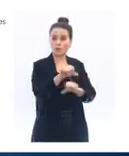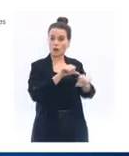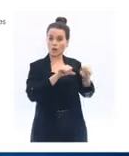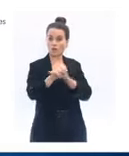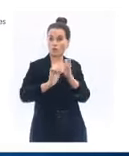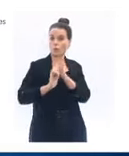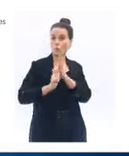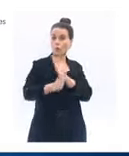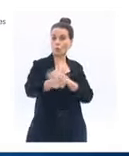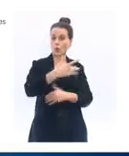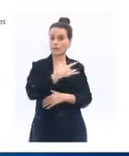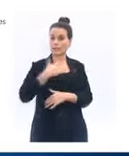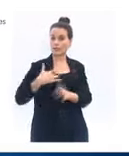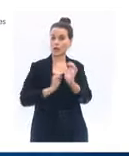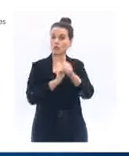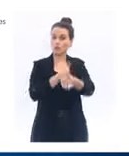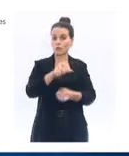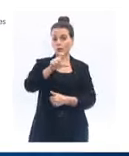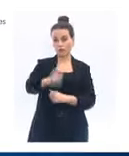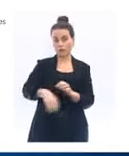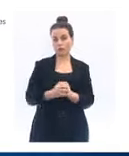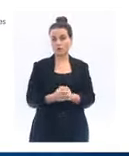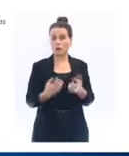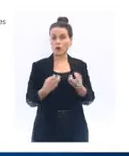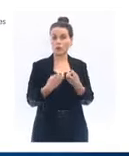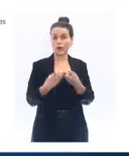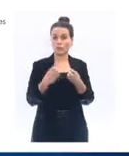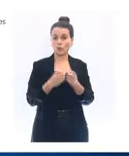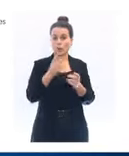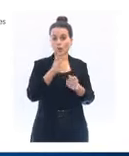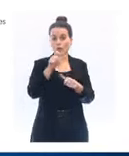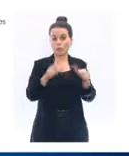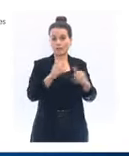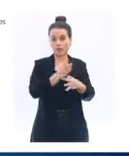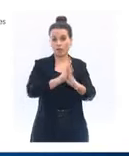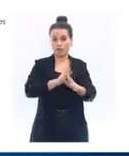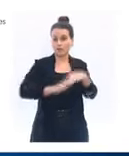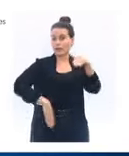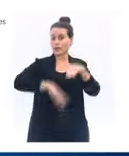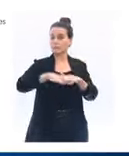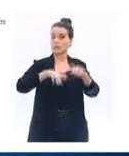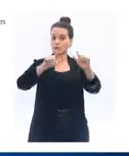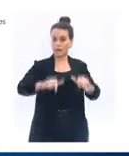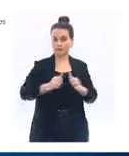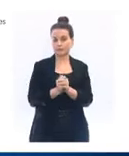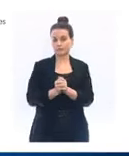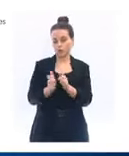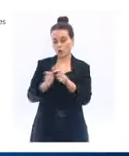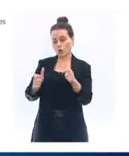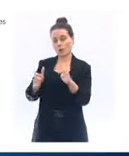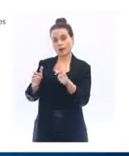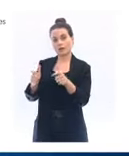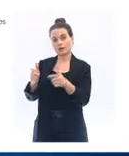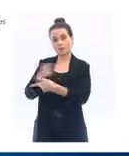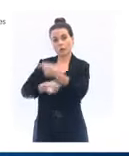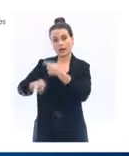sanitaires en vigueur, notamment la mise en place de jauge. Les commerces fermés, de même que les restaurants,